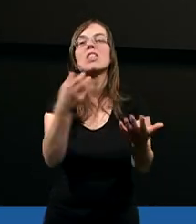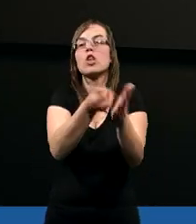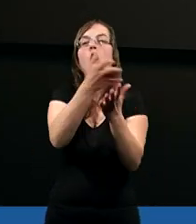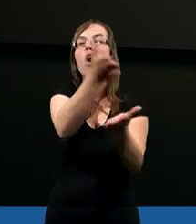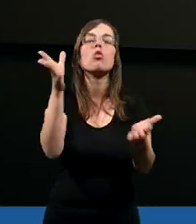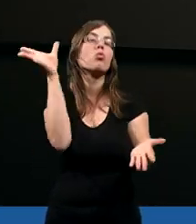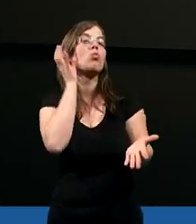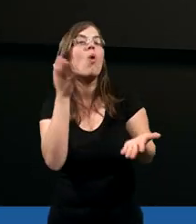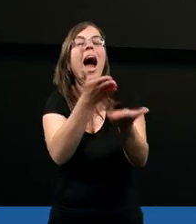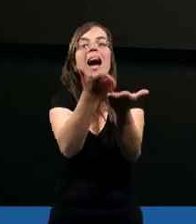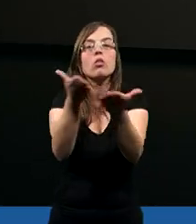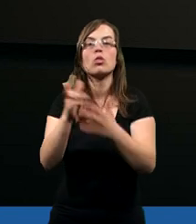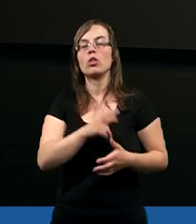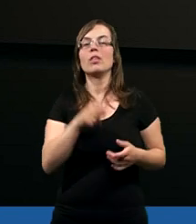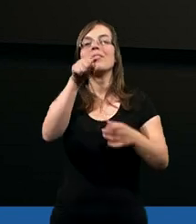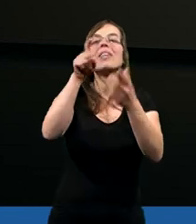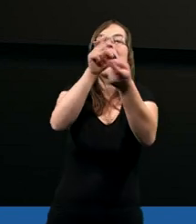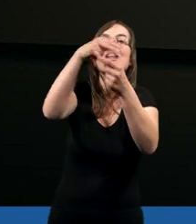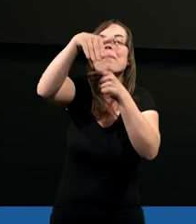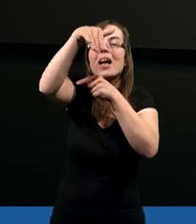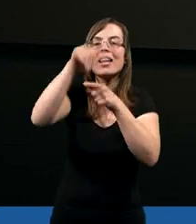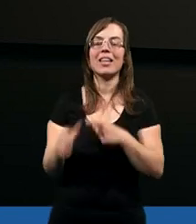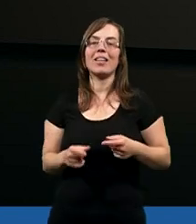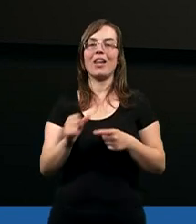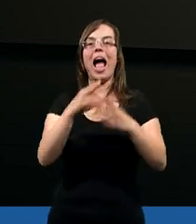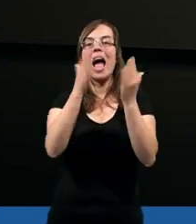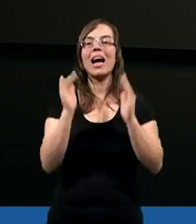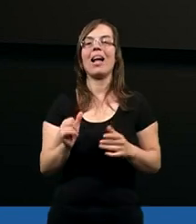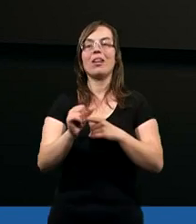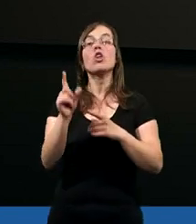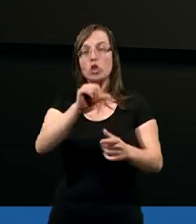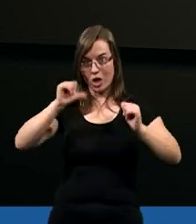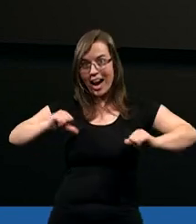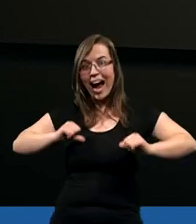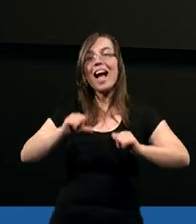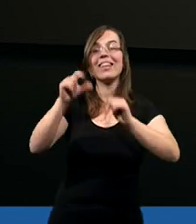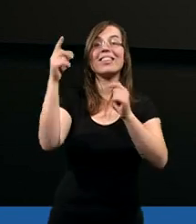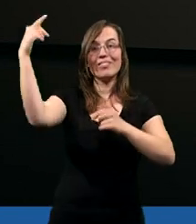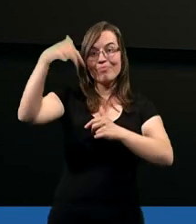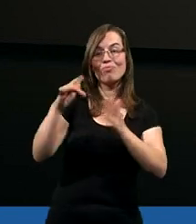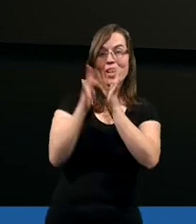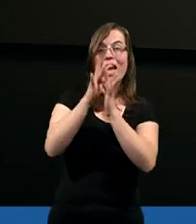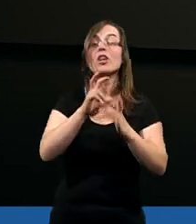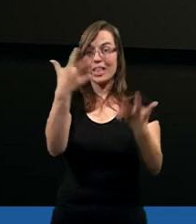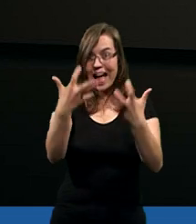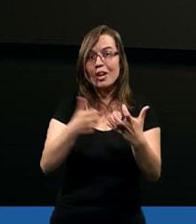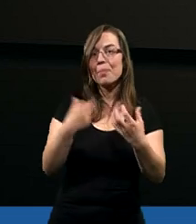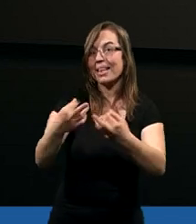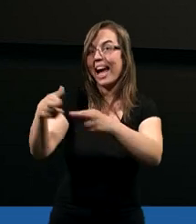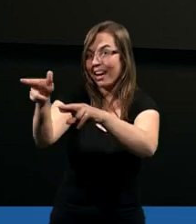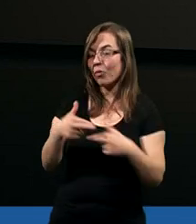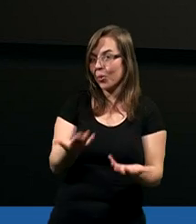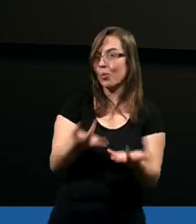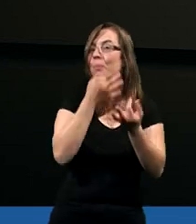drogi słuchaczu, czy tęsknisz za powrotem Pana Jezusa? Chciałbyś, aby On wrócił dzisiaj?